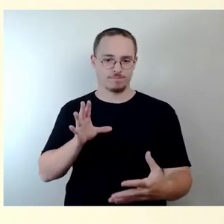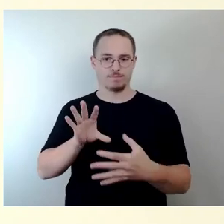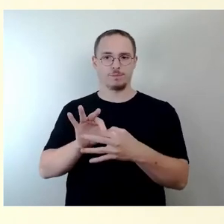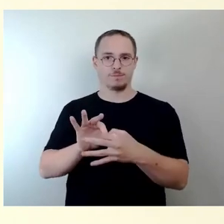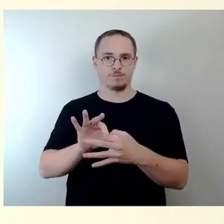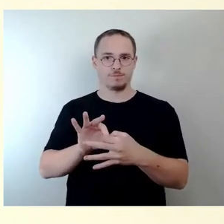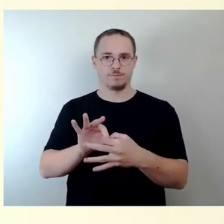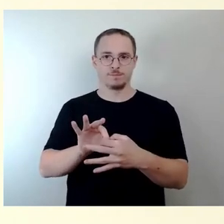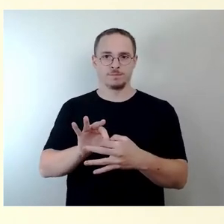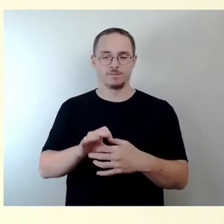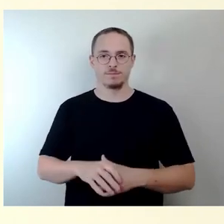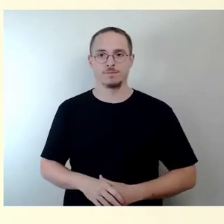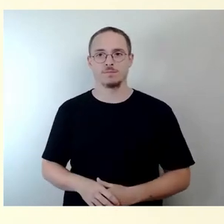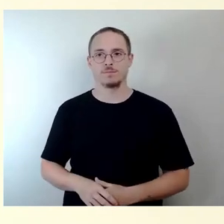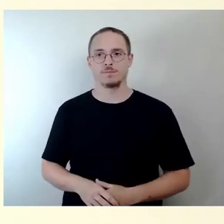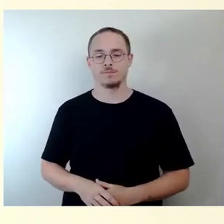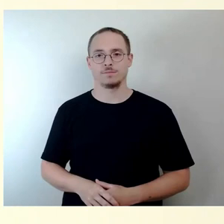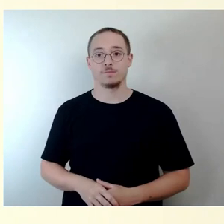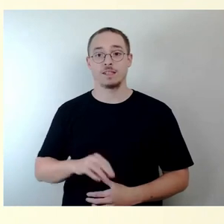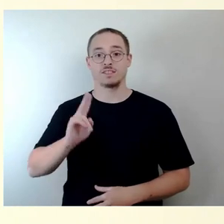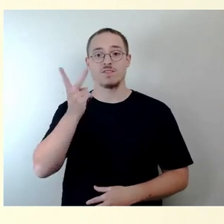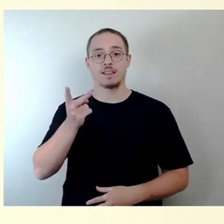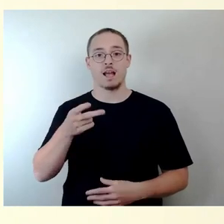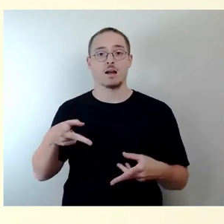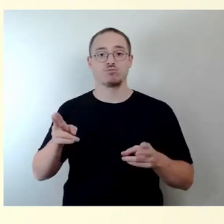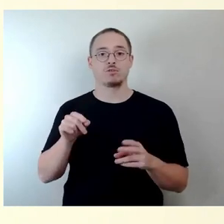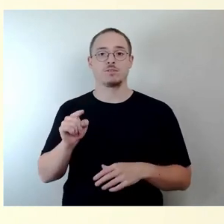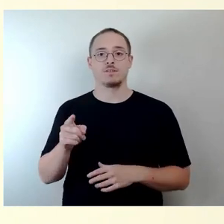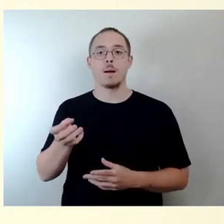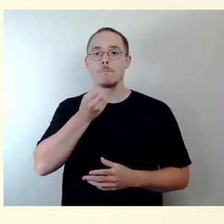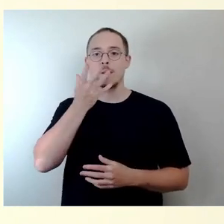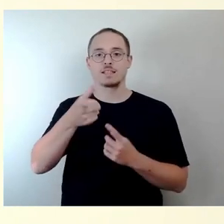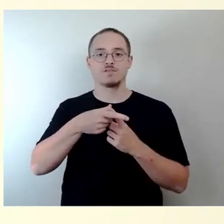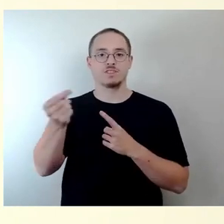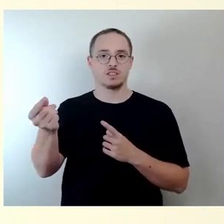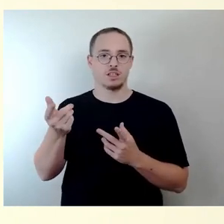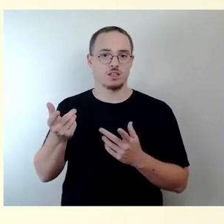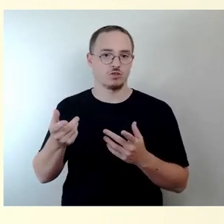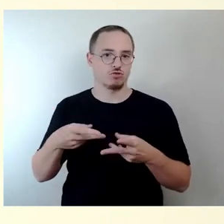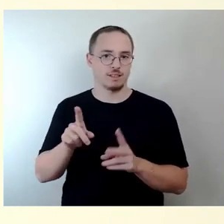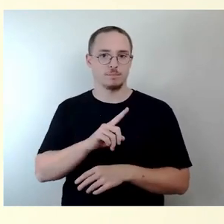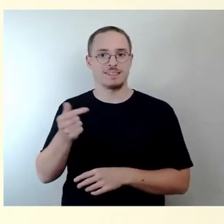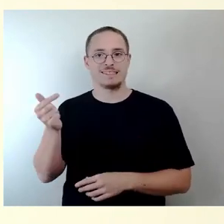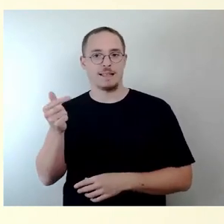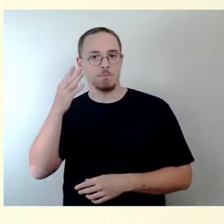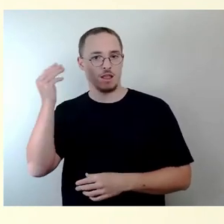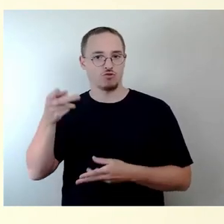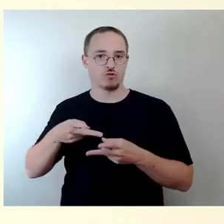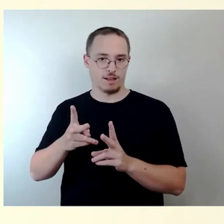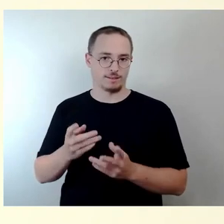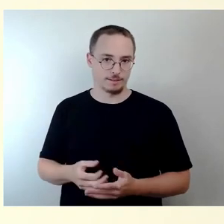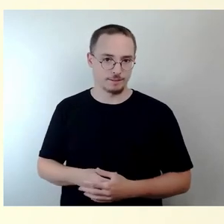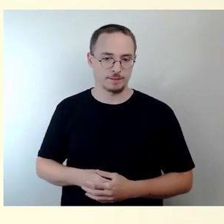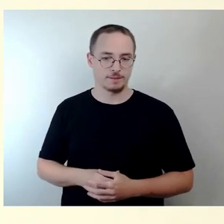Der zweite Abschnitt ist Blasewitzer Straße bis Tittmannstraße, einschließlich Huttenstraße. Hier wurden die Planungsleistungen ab